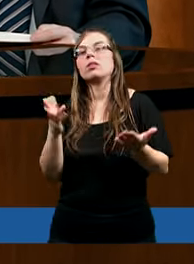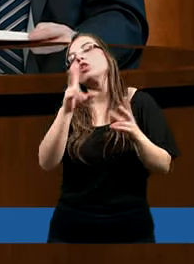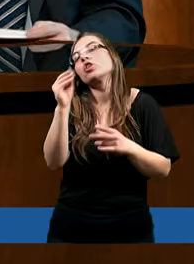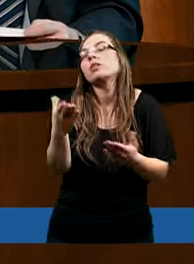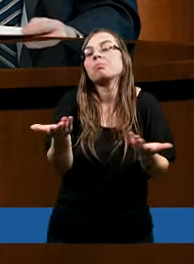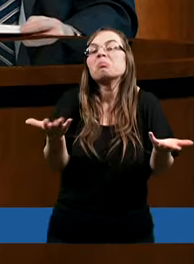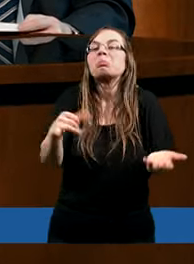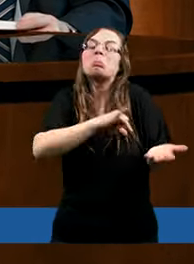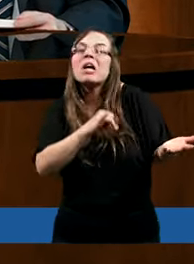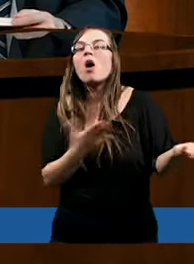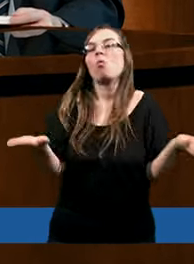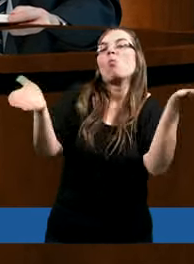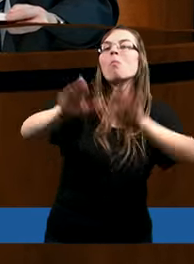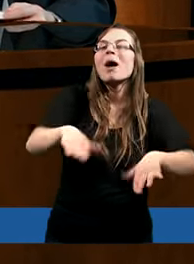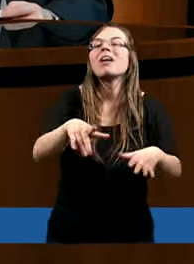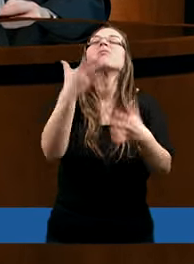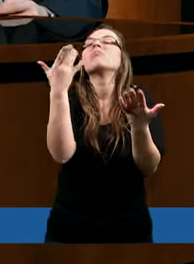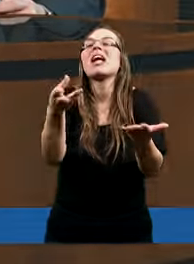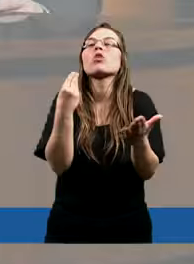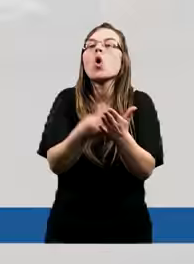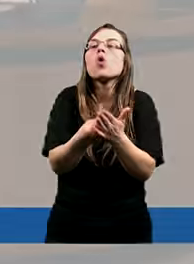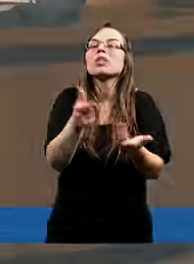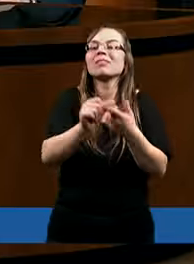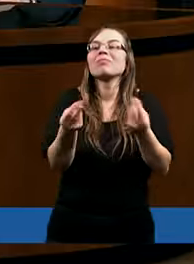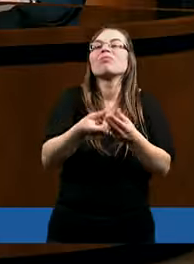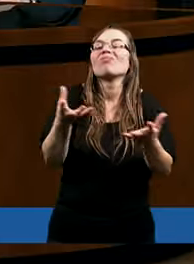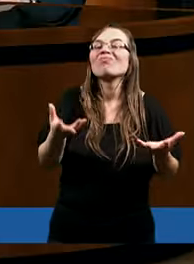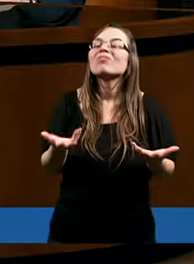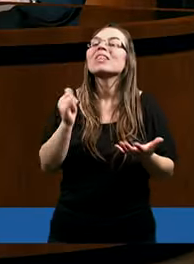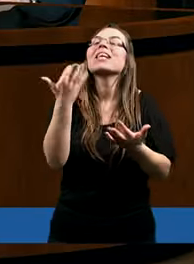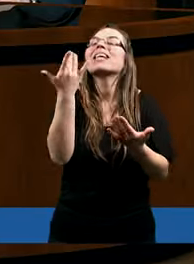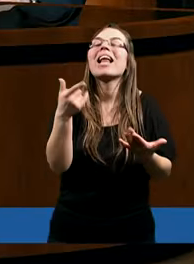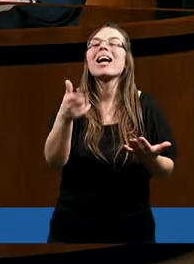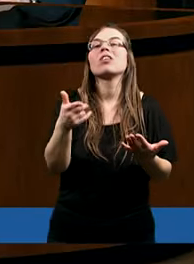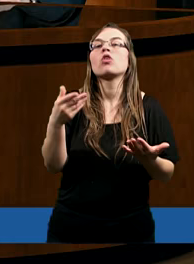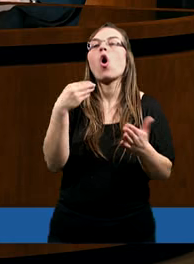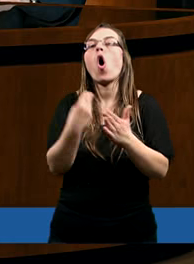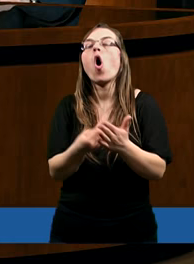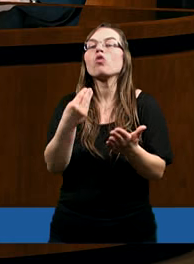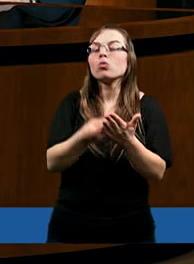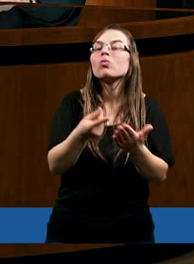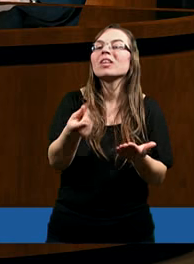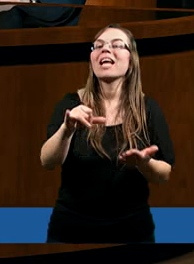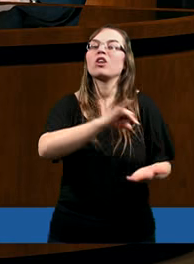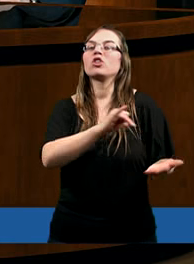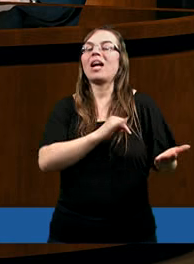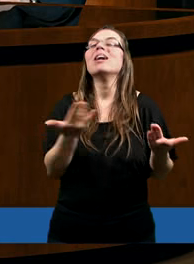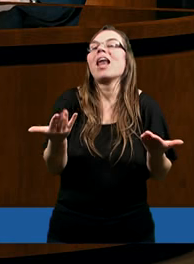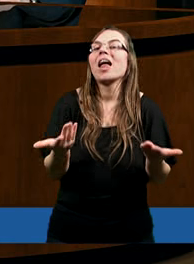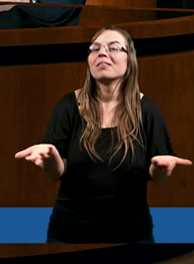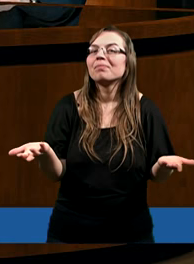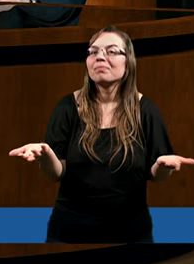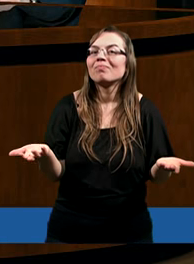grzech, upadek, ile to kosztuje? Ile kosztuje grzech?